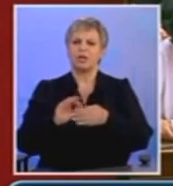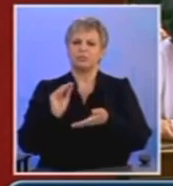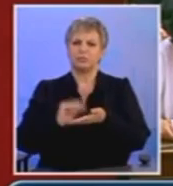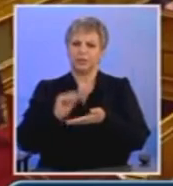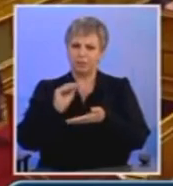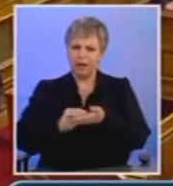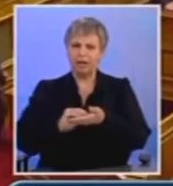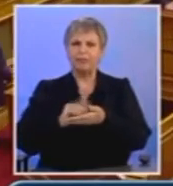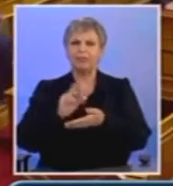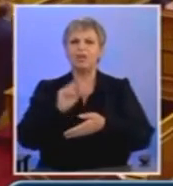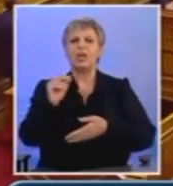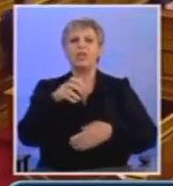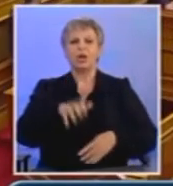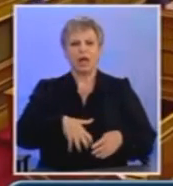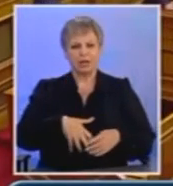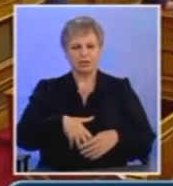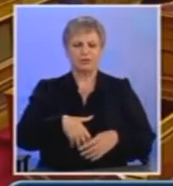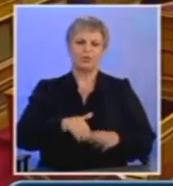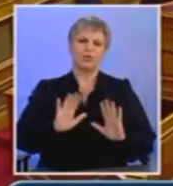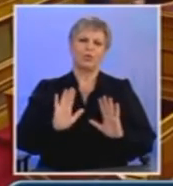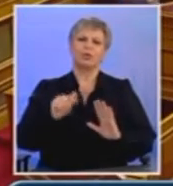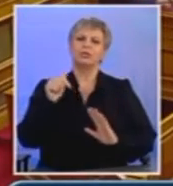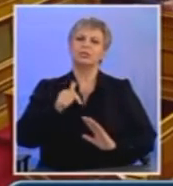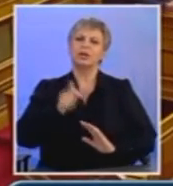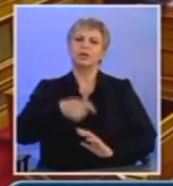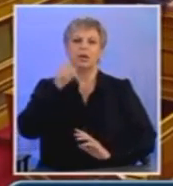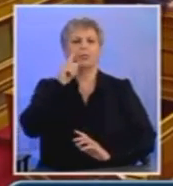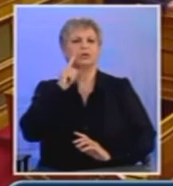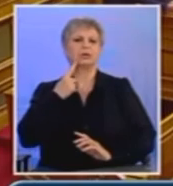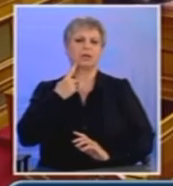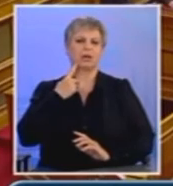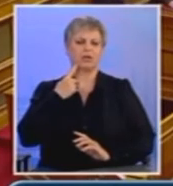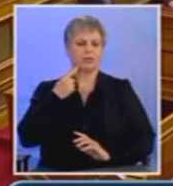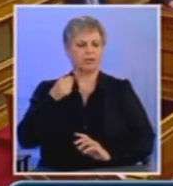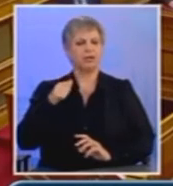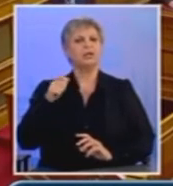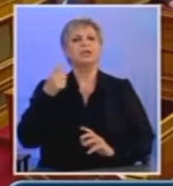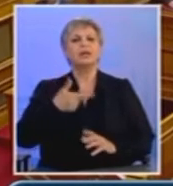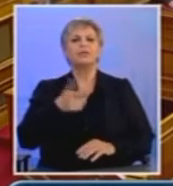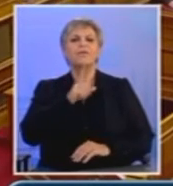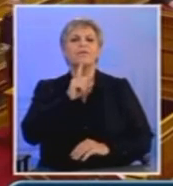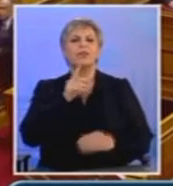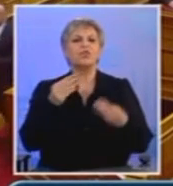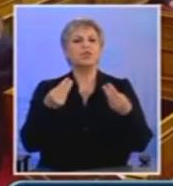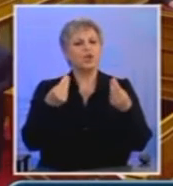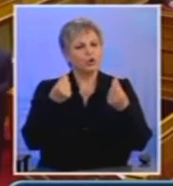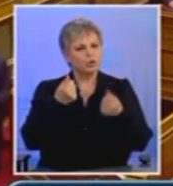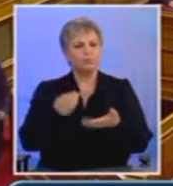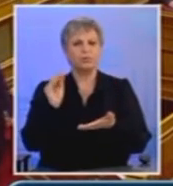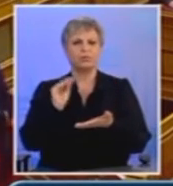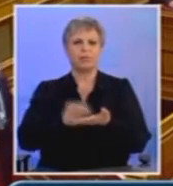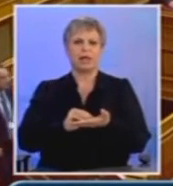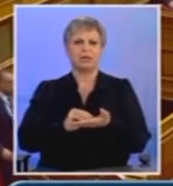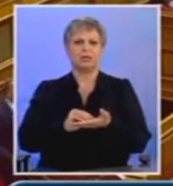φάρσα αλλά μάλλον ως τραγωδία. Το σκηνικό ελληνικό σωμασία θα αναζήσει. Το